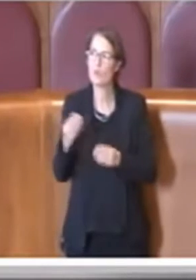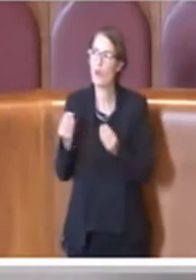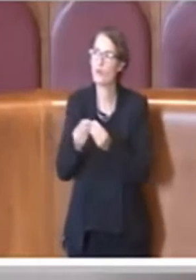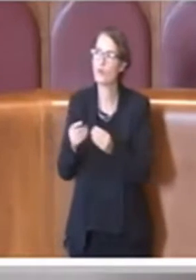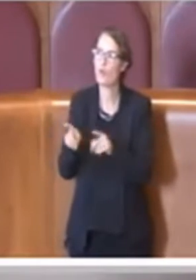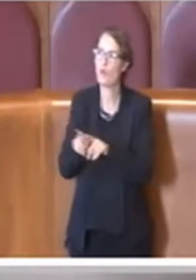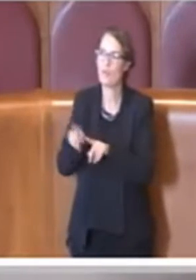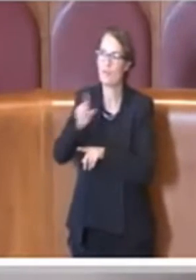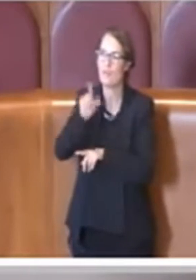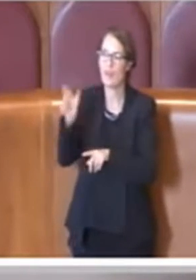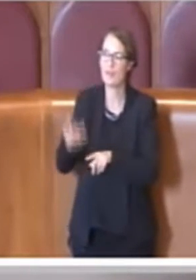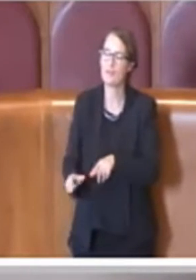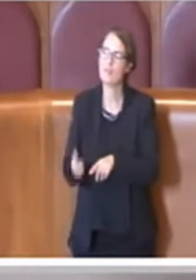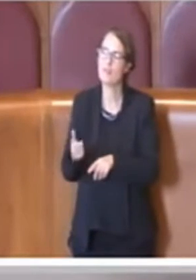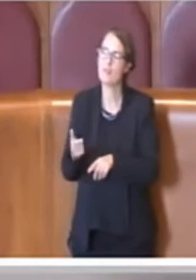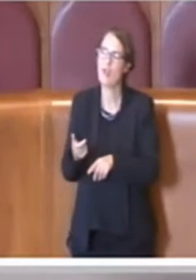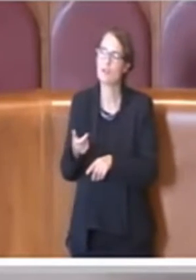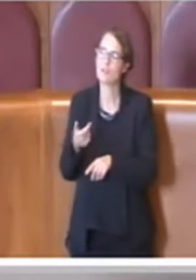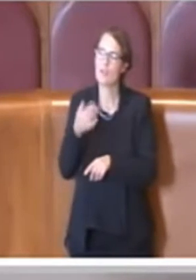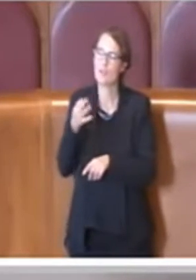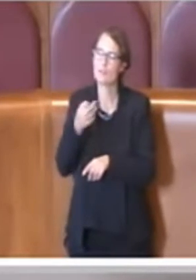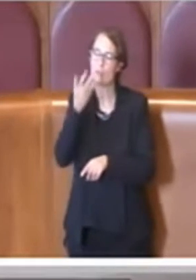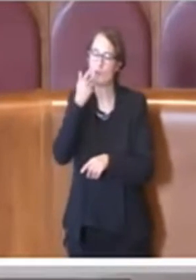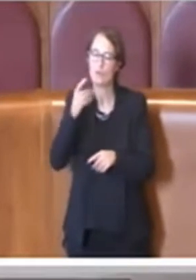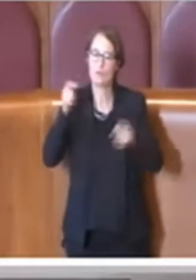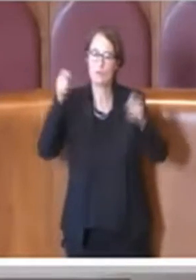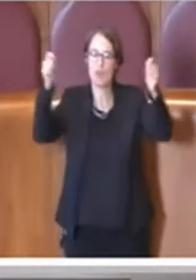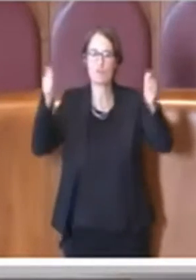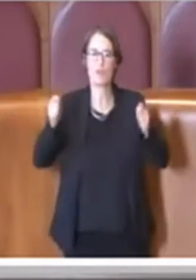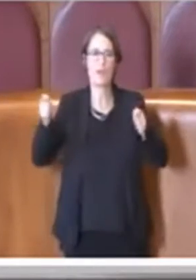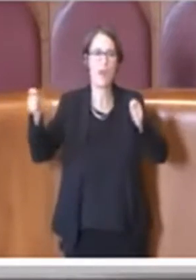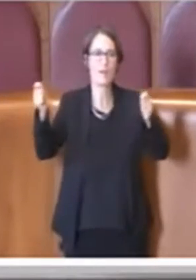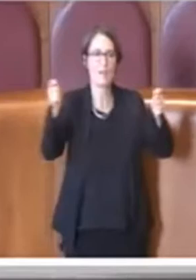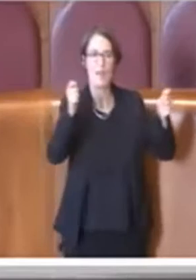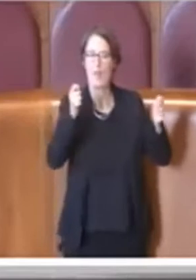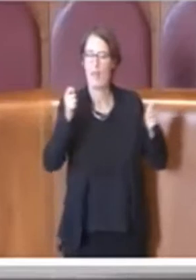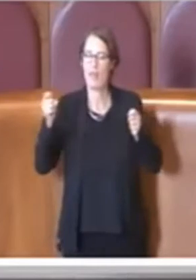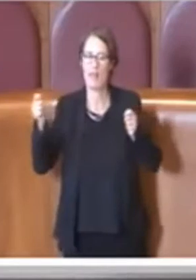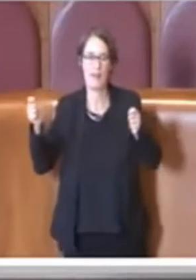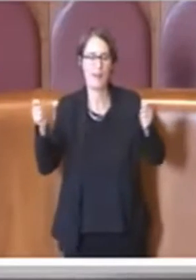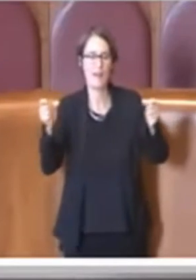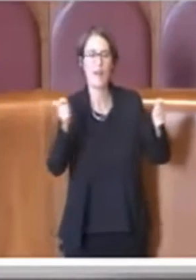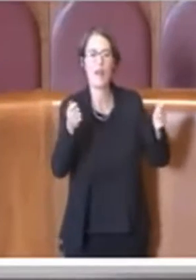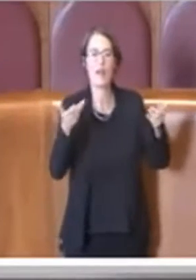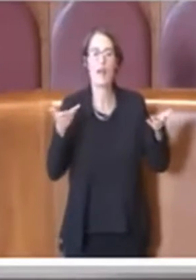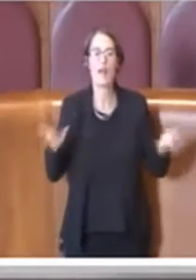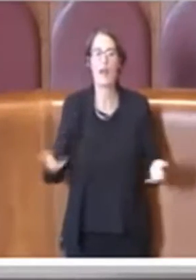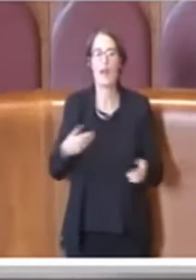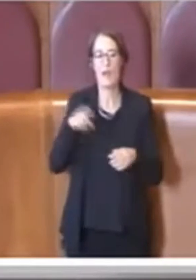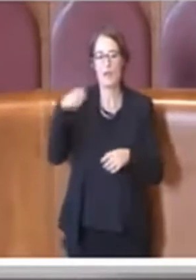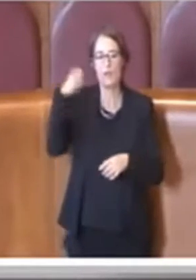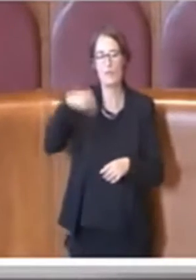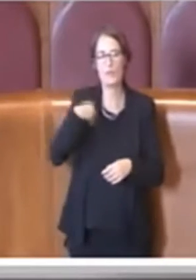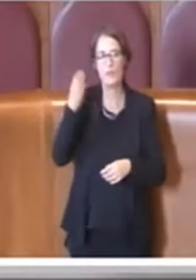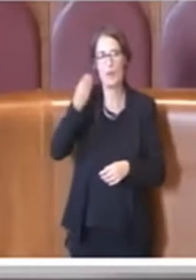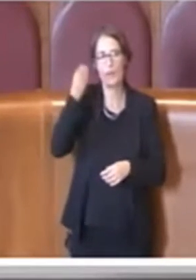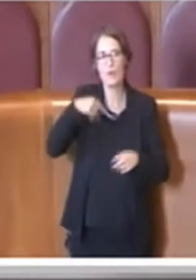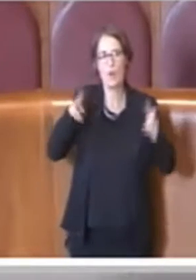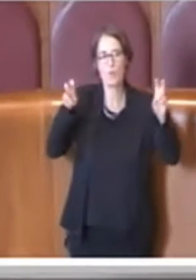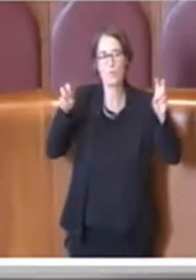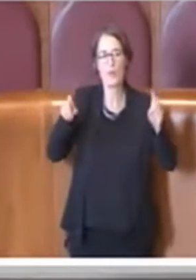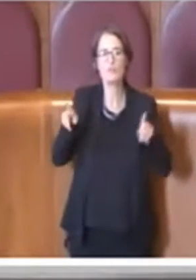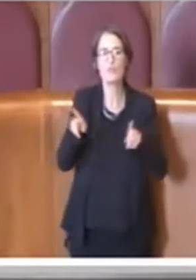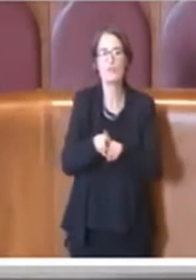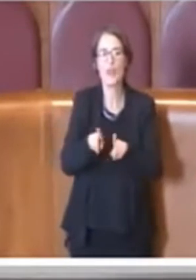mostrare cartelli, eccetera, ecco, il film che mi viene in mente è Fratello dove sei? quando noi l